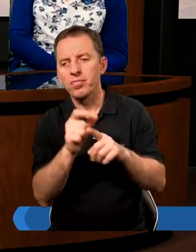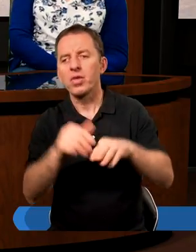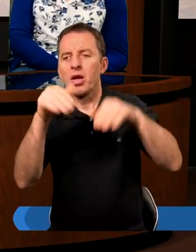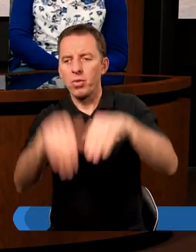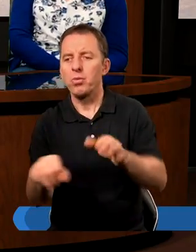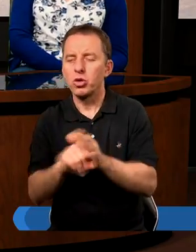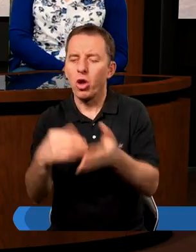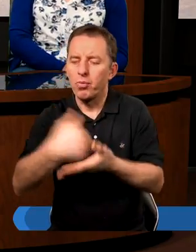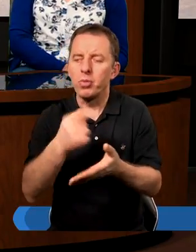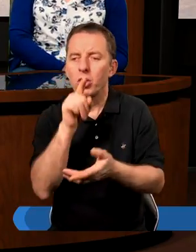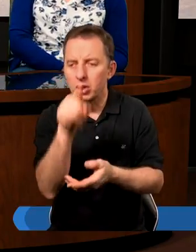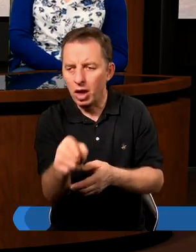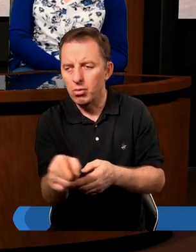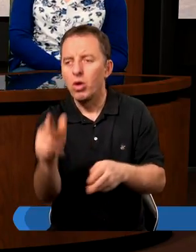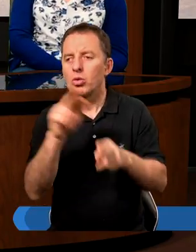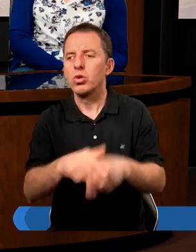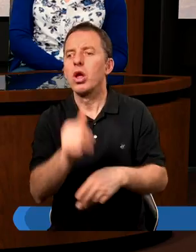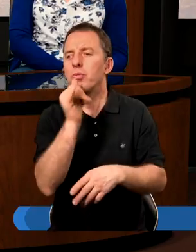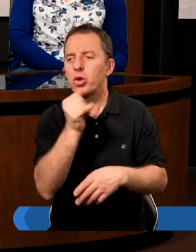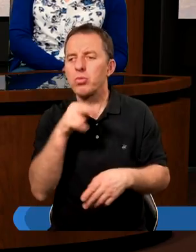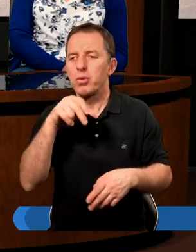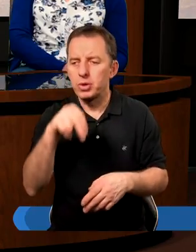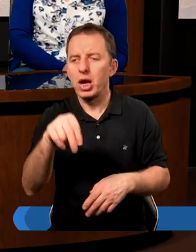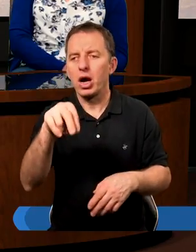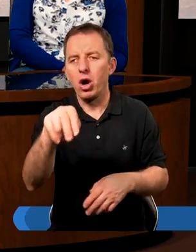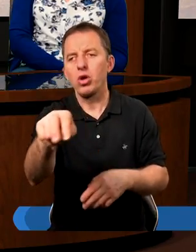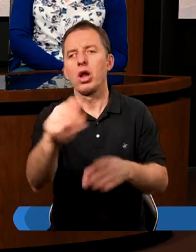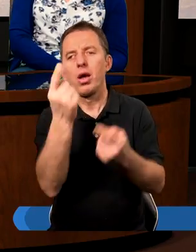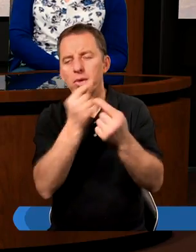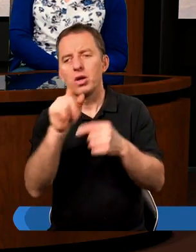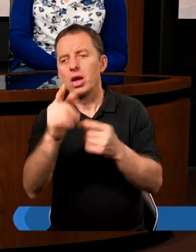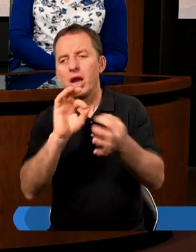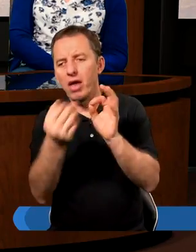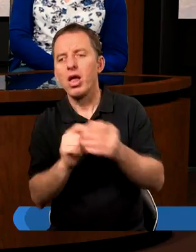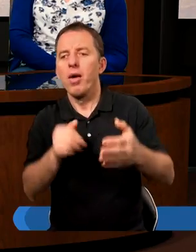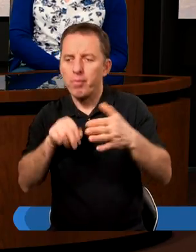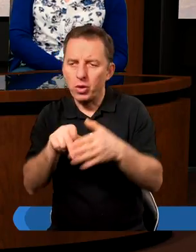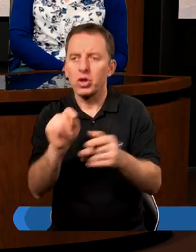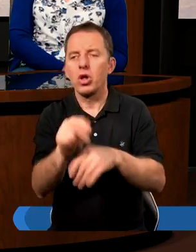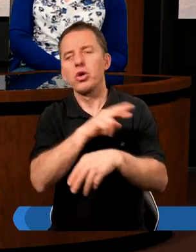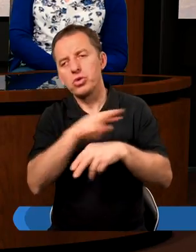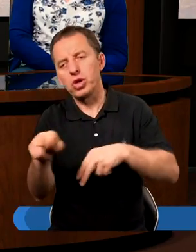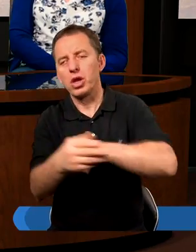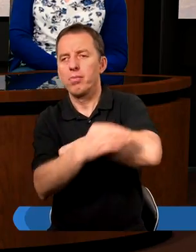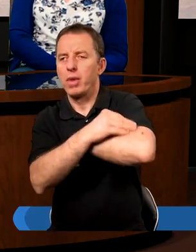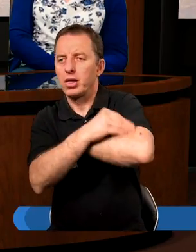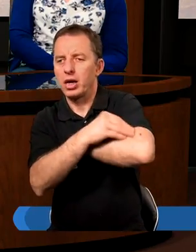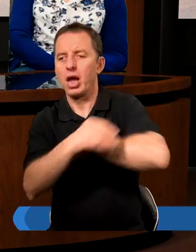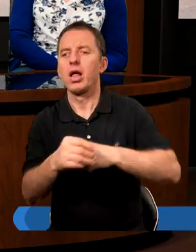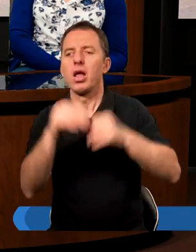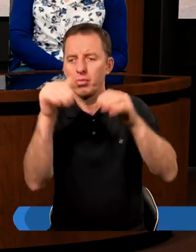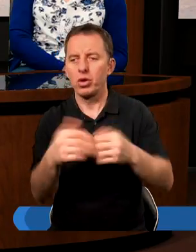że może dopomóc tym, którzy przez różnego rodzaju próby przechodzą. A więc myślę, że nawet to podejście do rzeczy materialnych